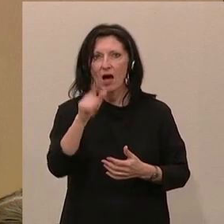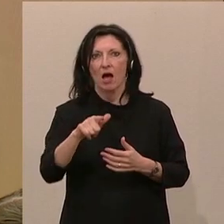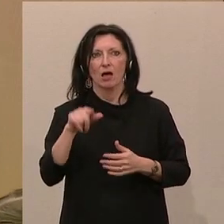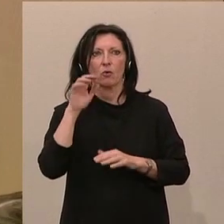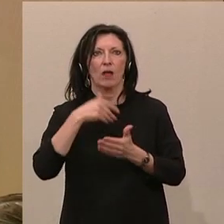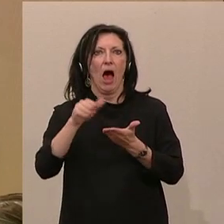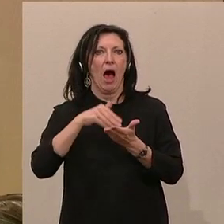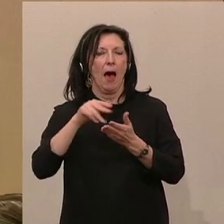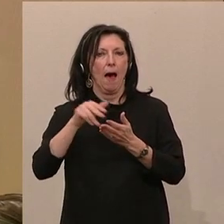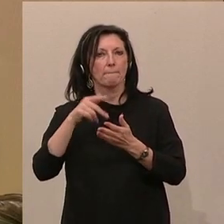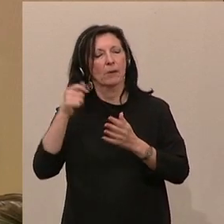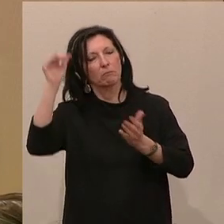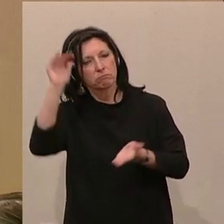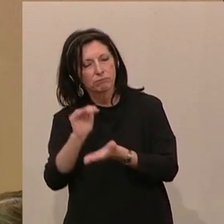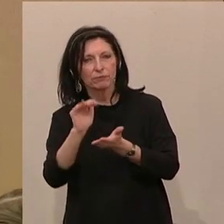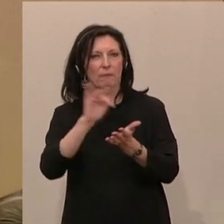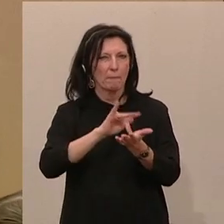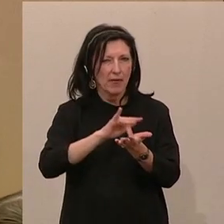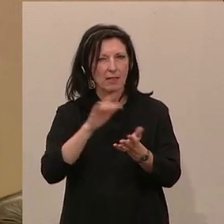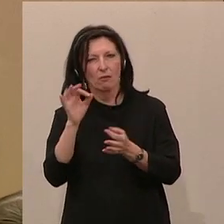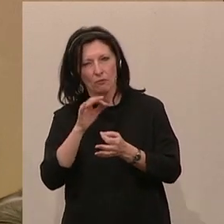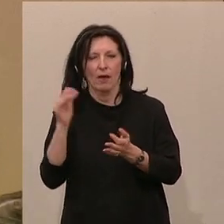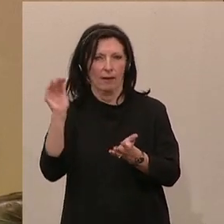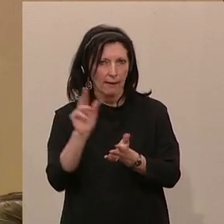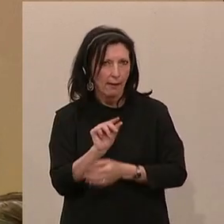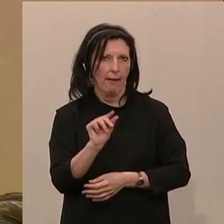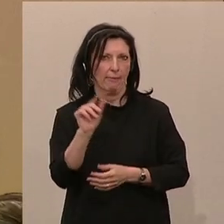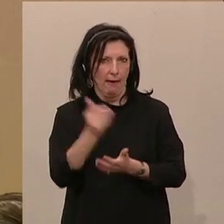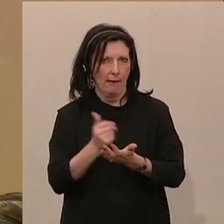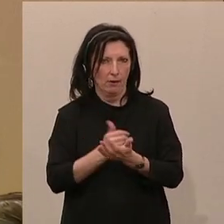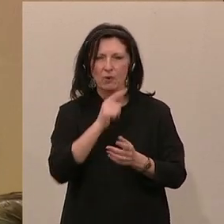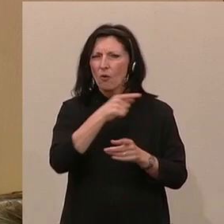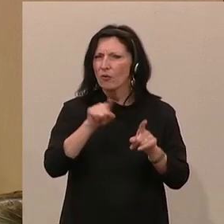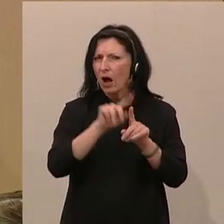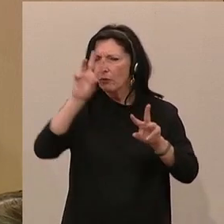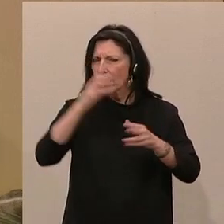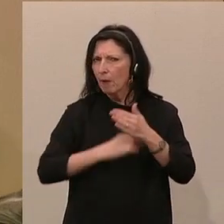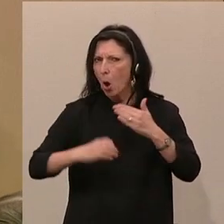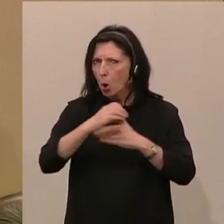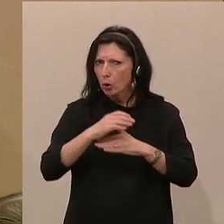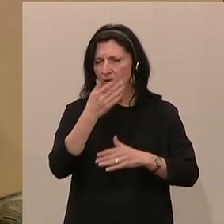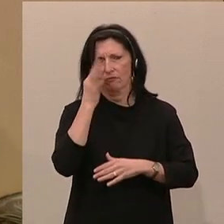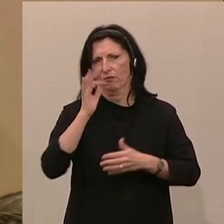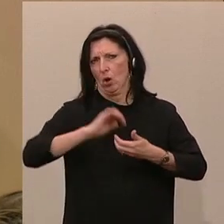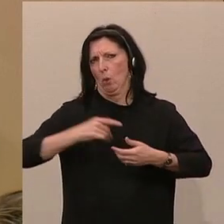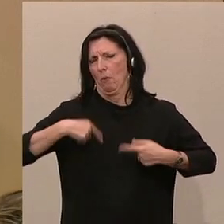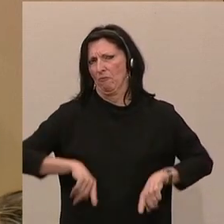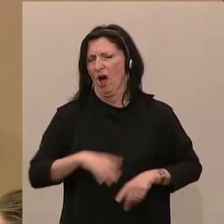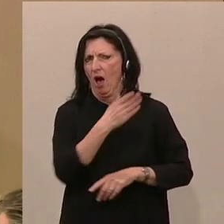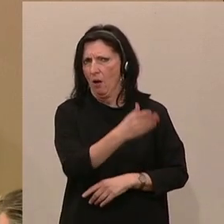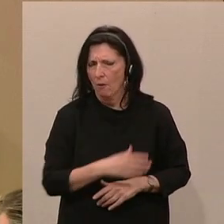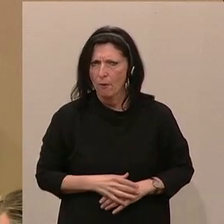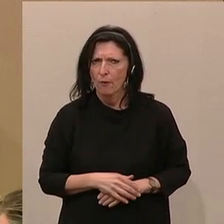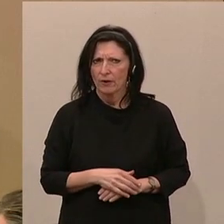kleine Einkommen, das sind also nur die wichtigsten Punkte, die hier umgesetzt werden. weil Sie auch die Ökologisierung angesprochen haben, Frau Blupopfrau, natürlich